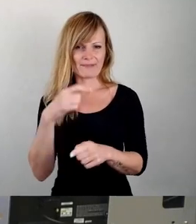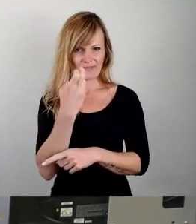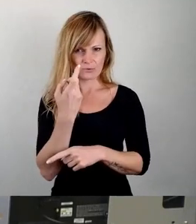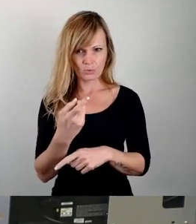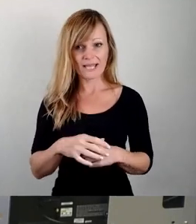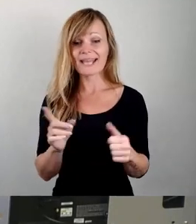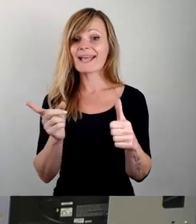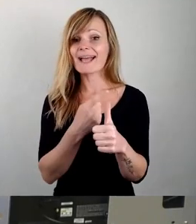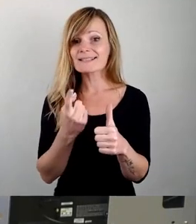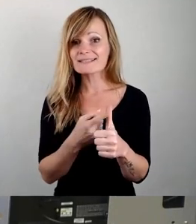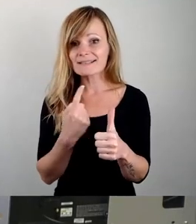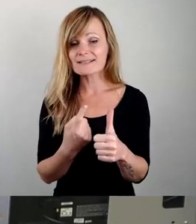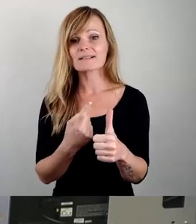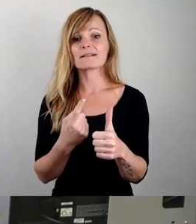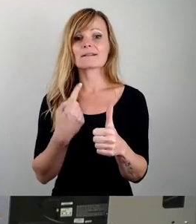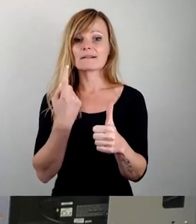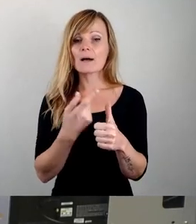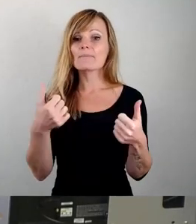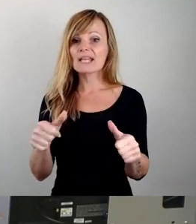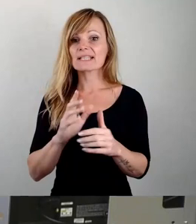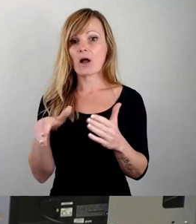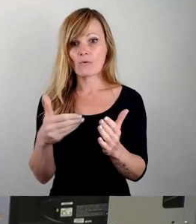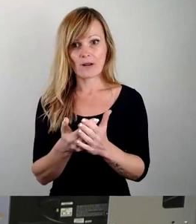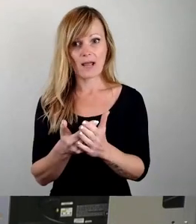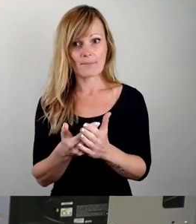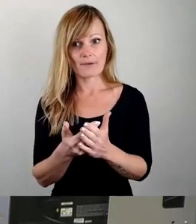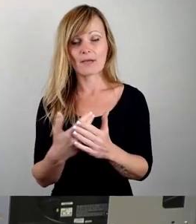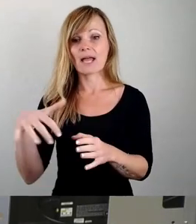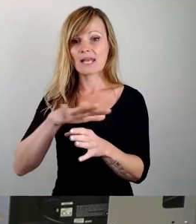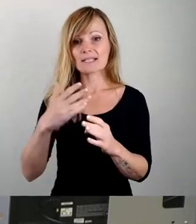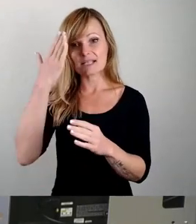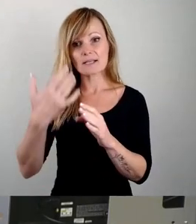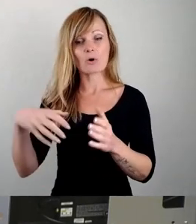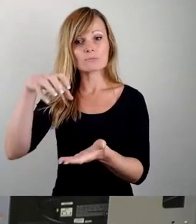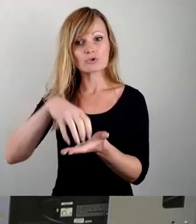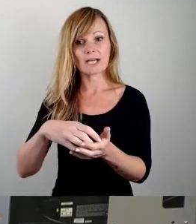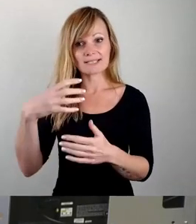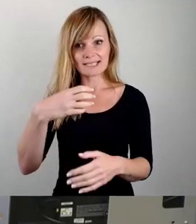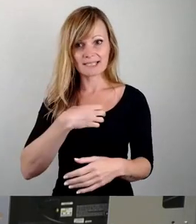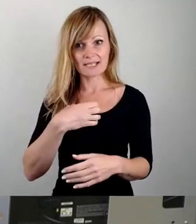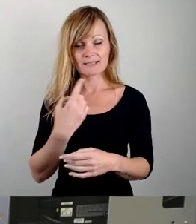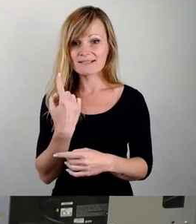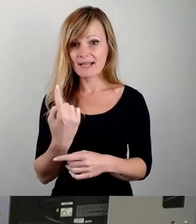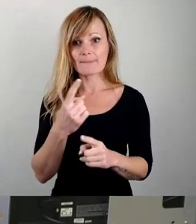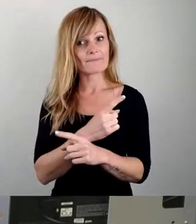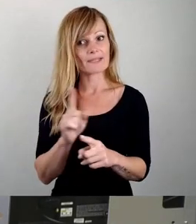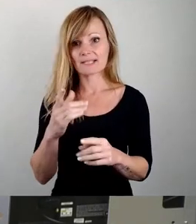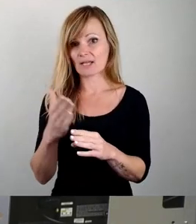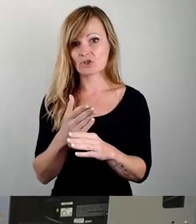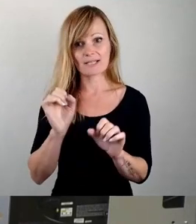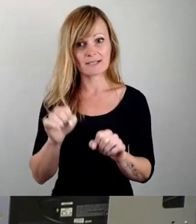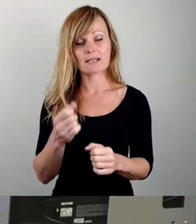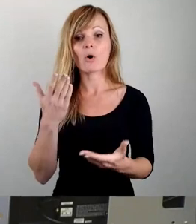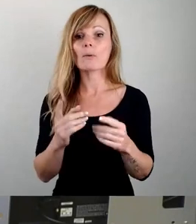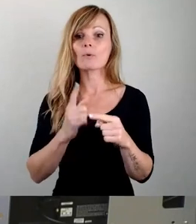Erstens, es handelt sich um eine Pflichtaufgabe, wo die Landeshauptstadt Dresden nicht entscheiden kann, ob und wie viele